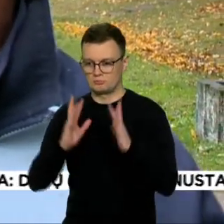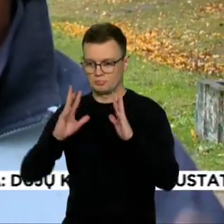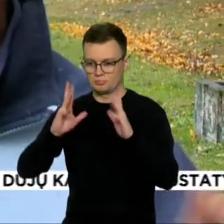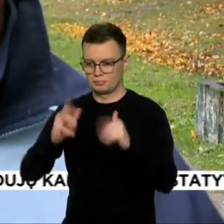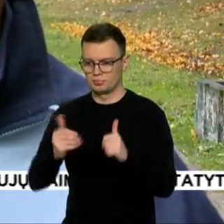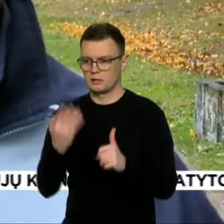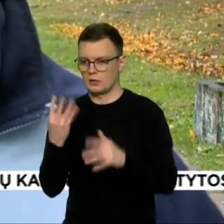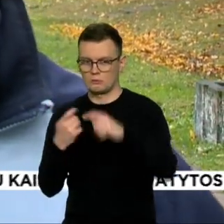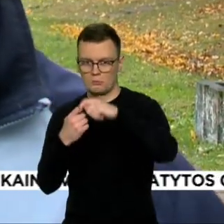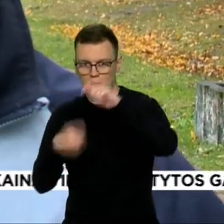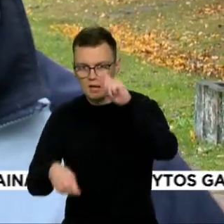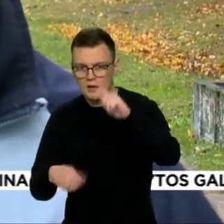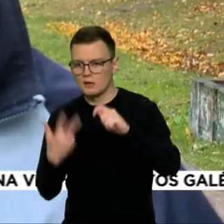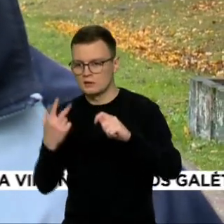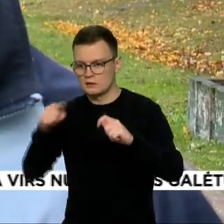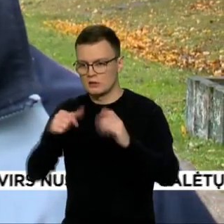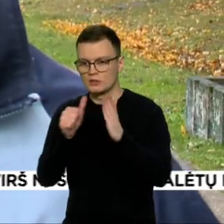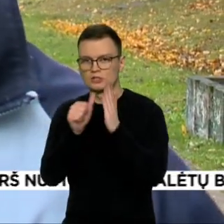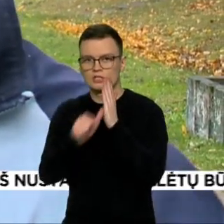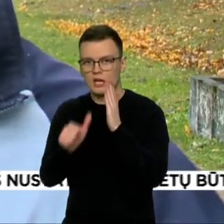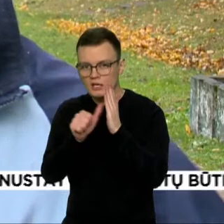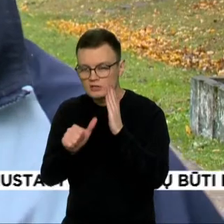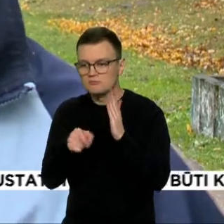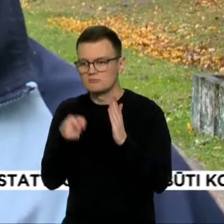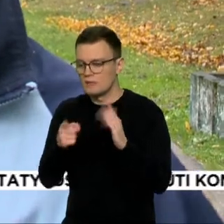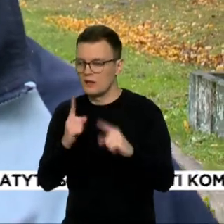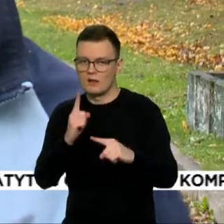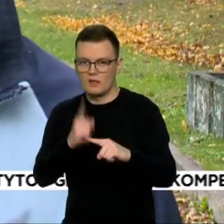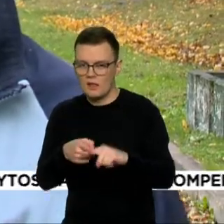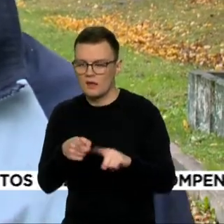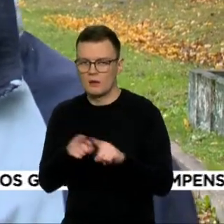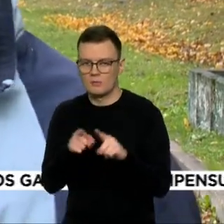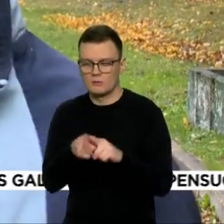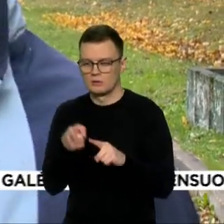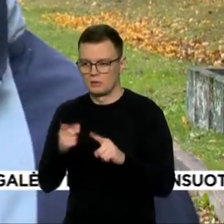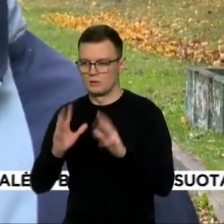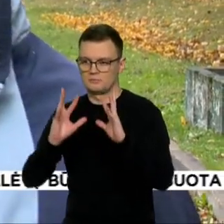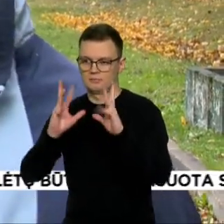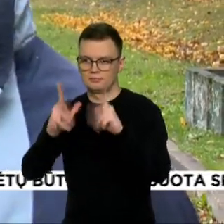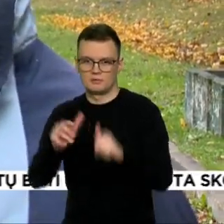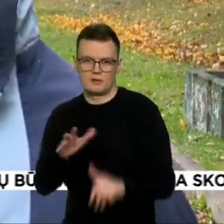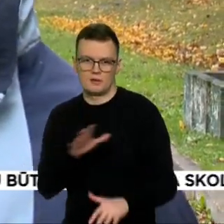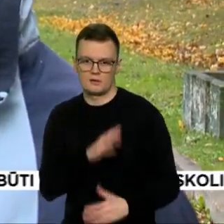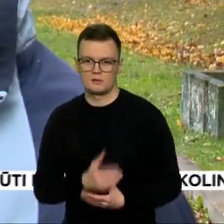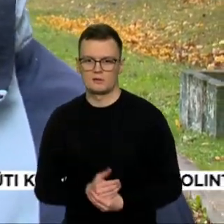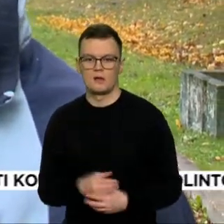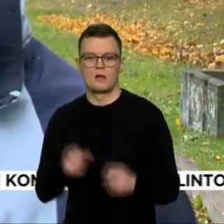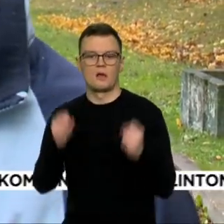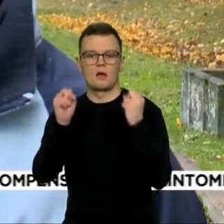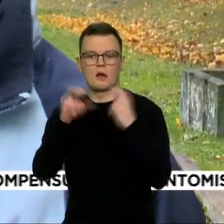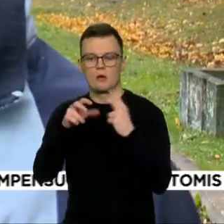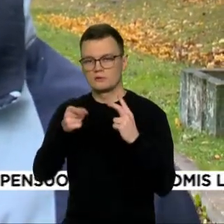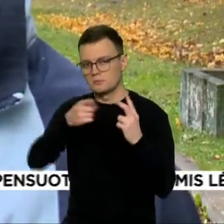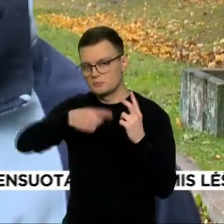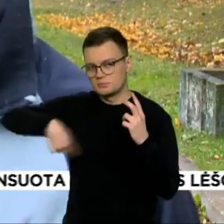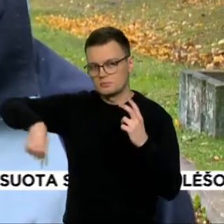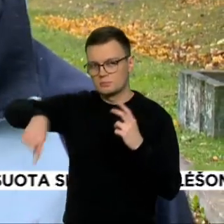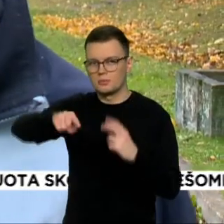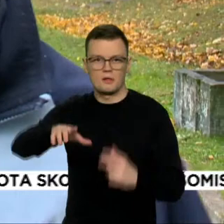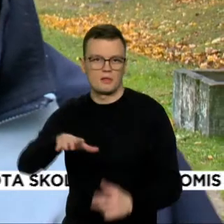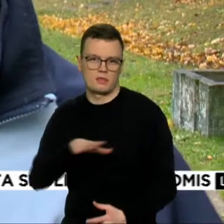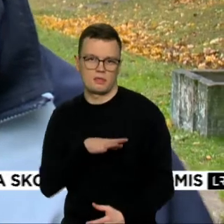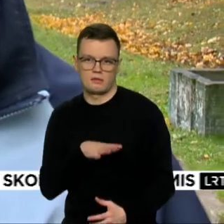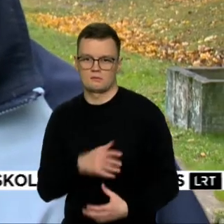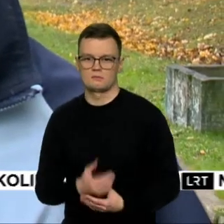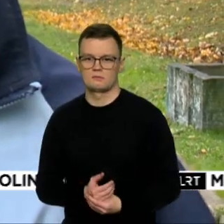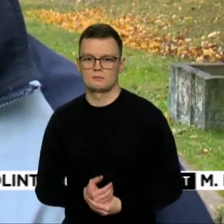sėjalka irgi didžia barė, keturių metrų, irgi nepravažiuosi. Į autostrado mums neleidžia ten aitis būtkiškė, kad pervažiuoti,